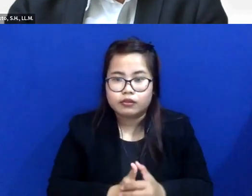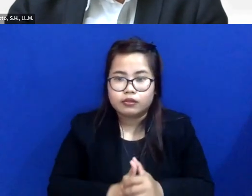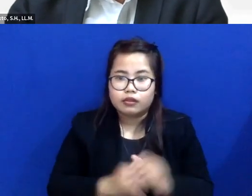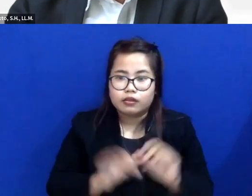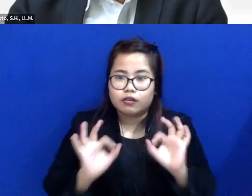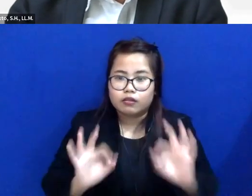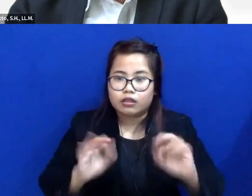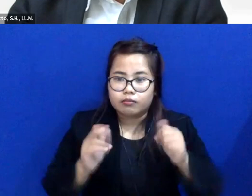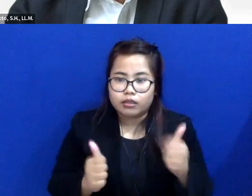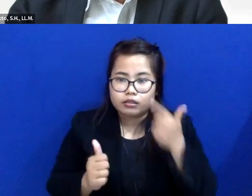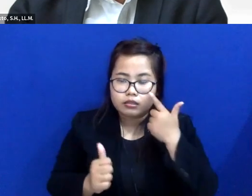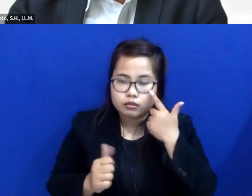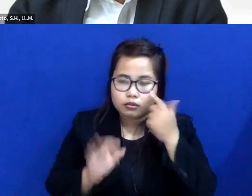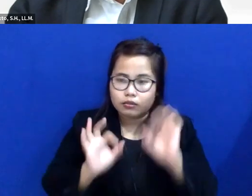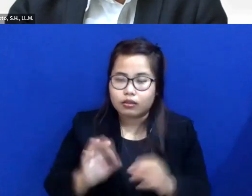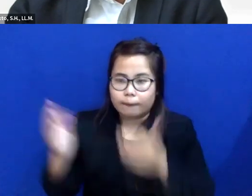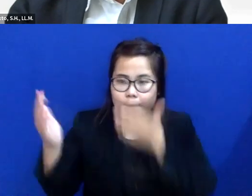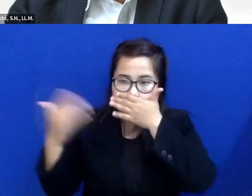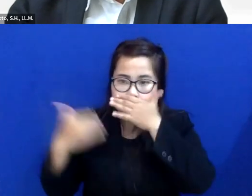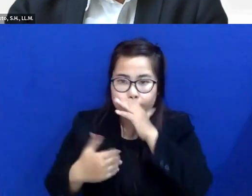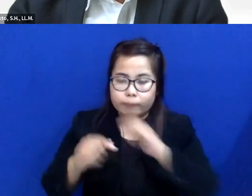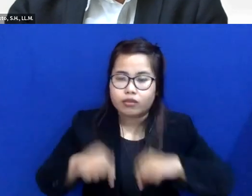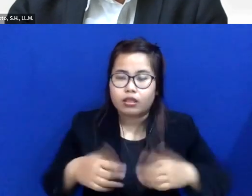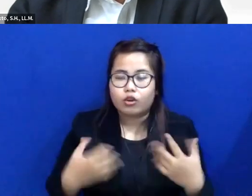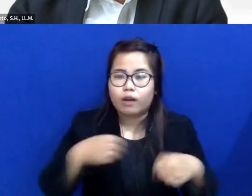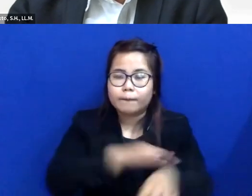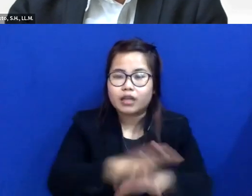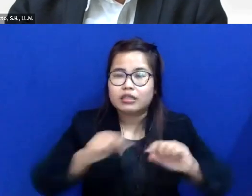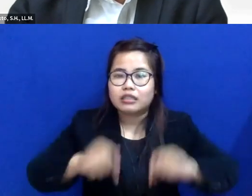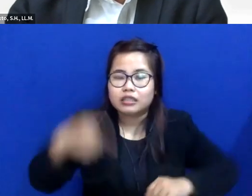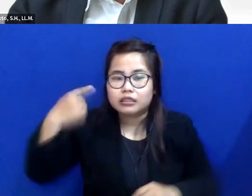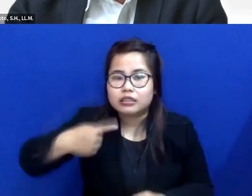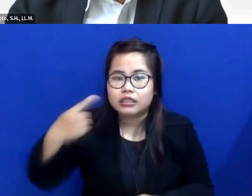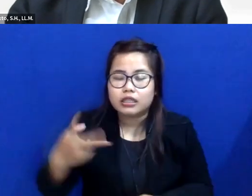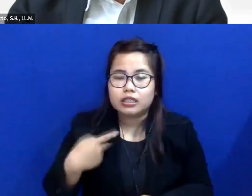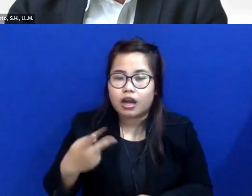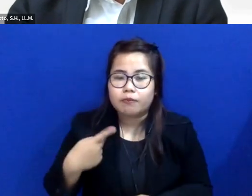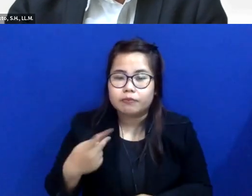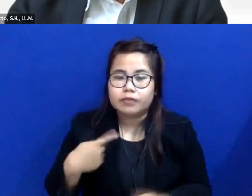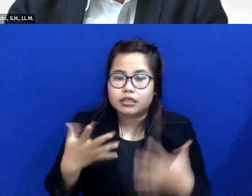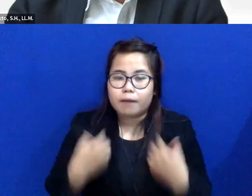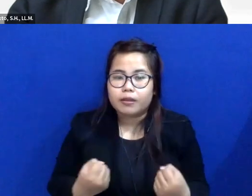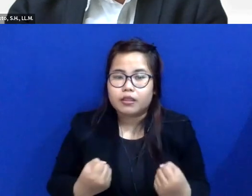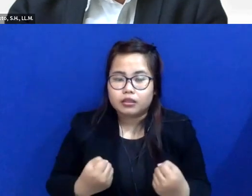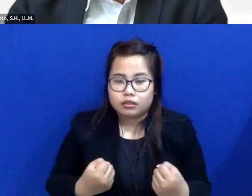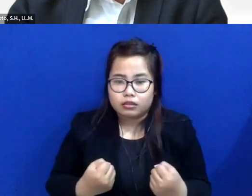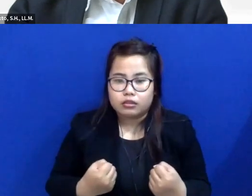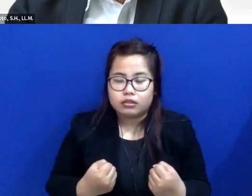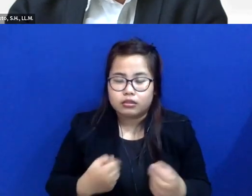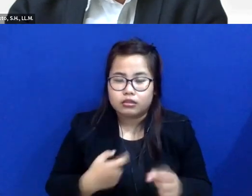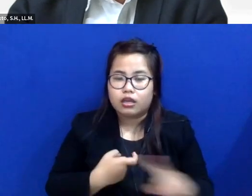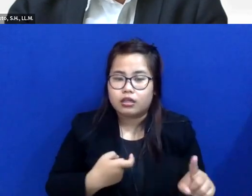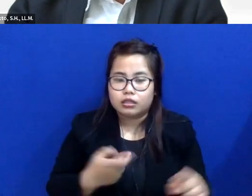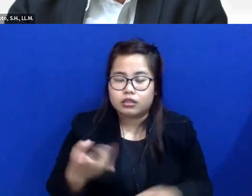Baik, pertanyaan ini bahkan praktik ini sangat sering kami dapatkan sejak